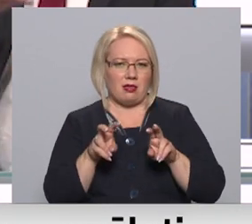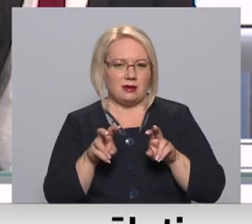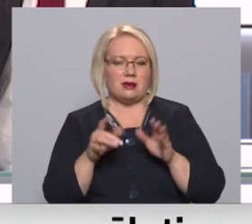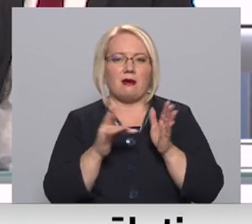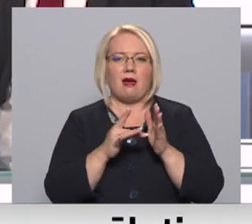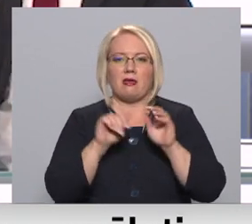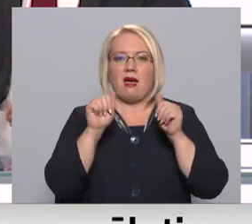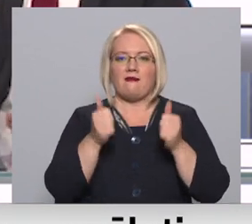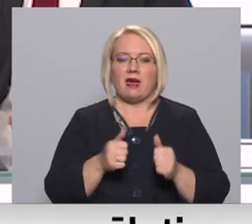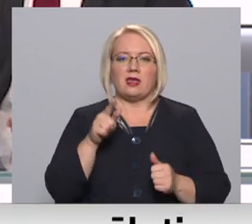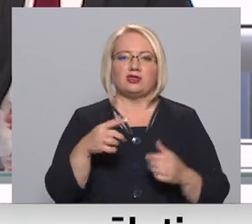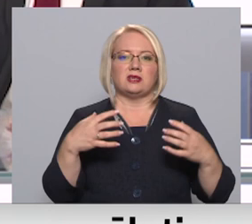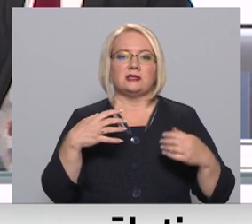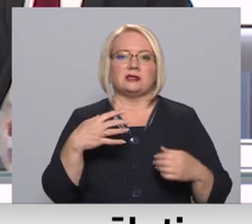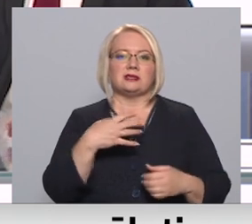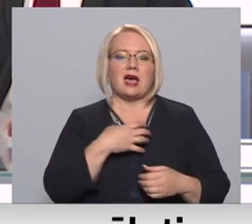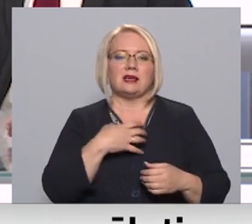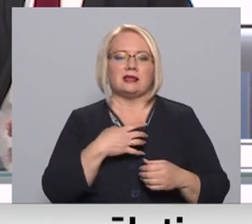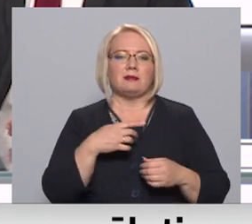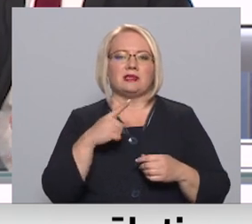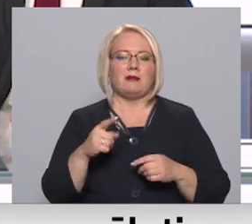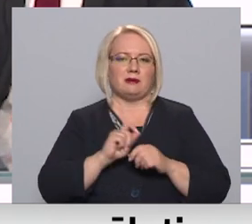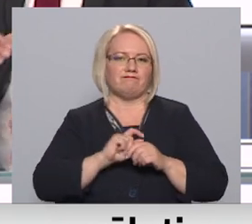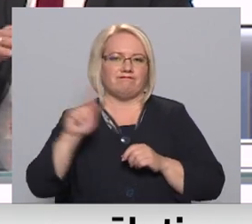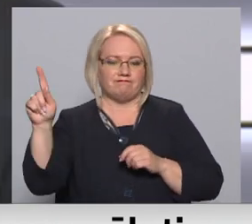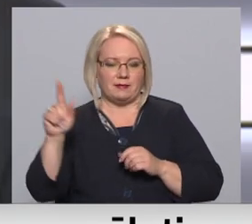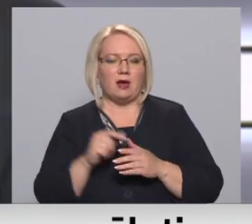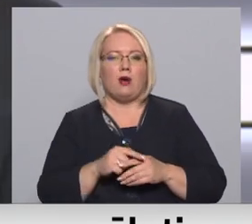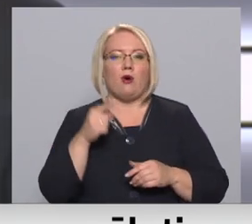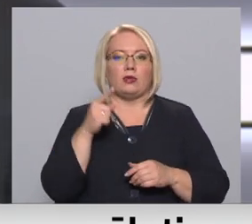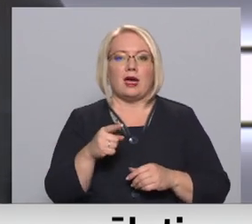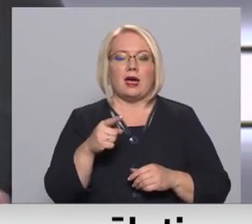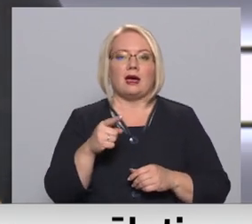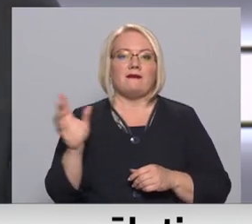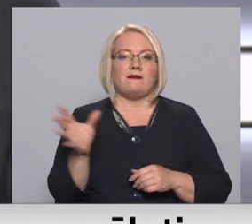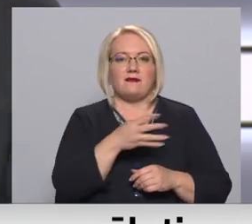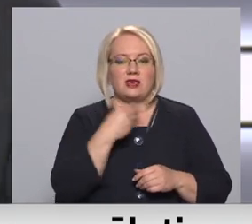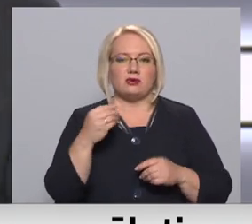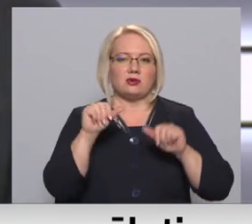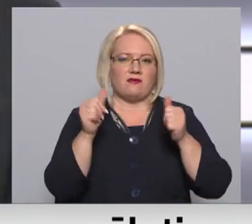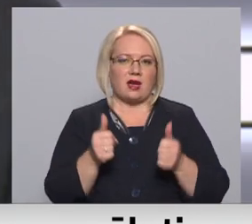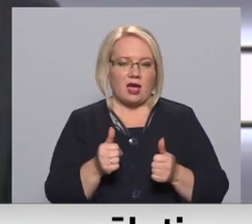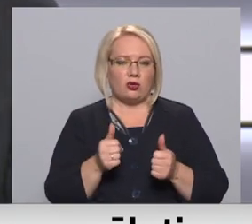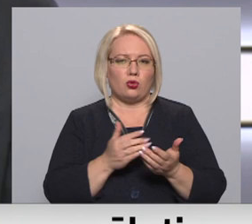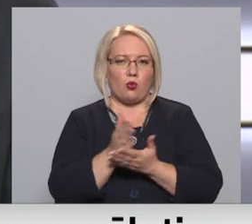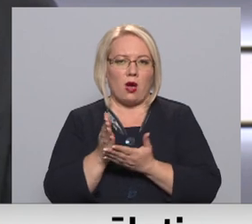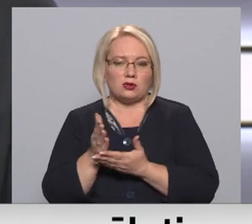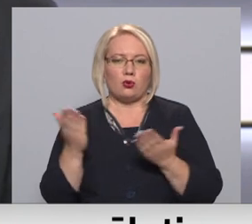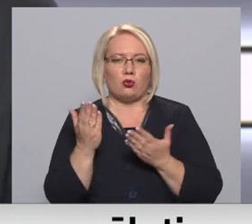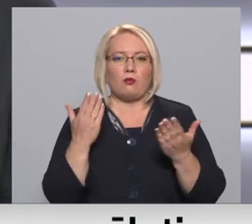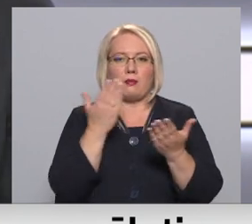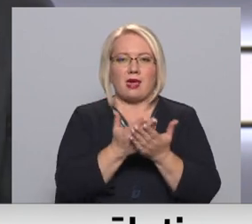kādā veidā šis saslimstības vilnes varētu iziet cauri. Un visos variantos, ko